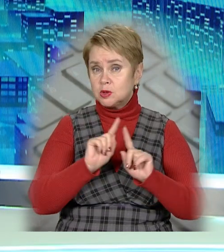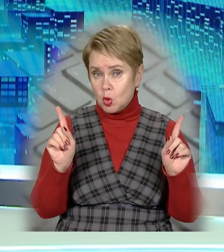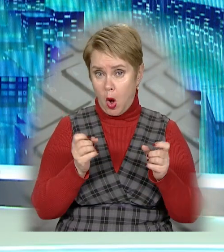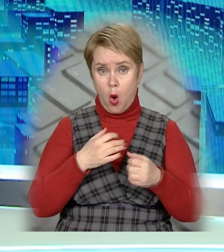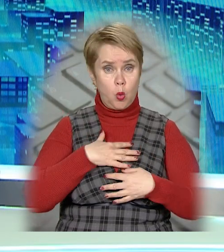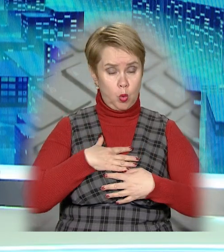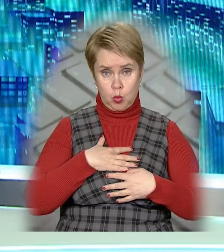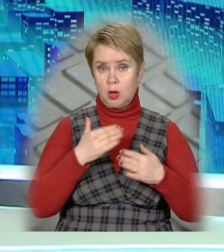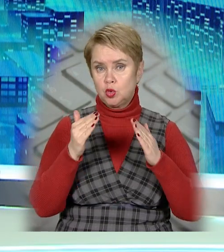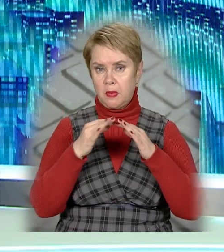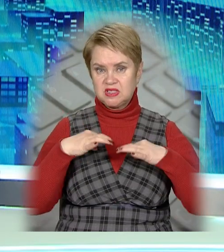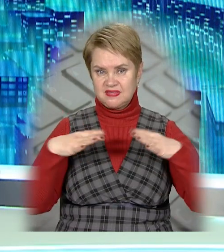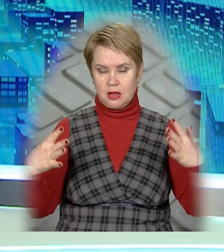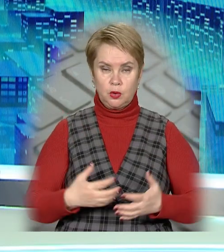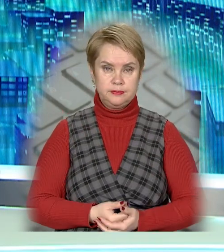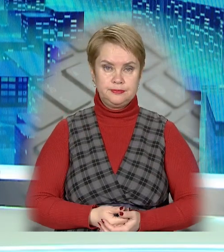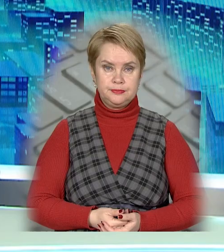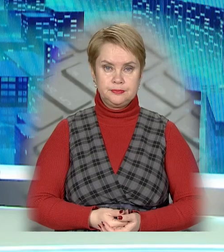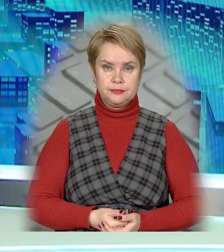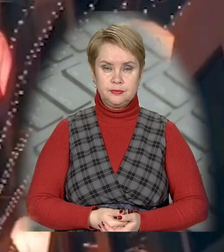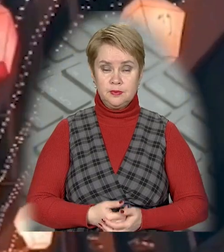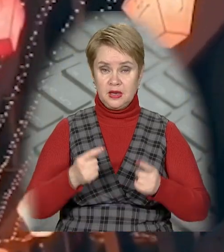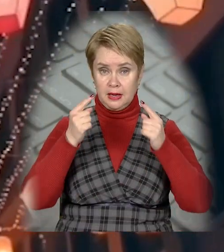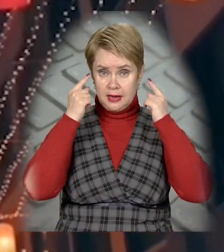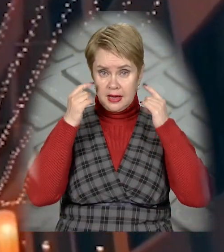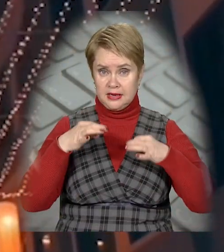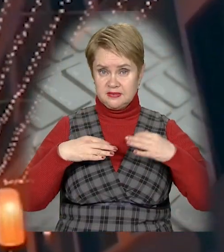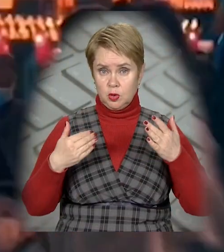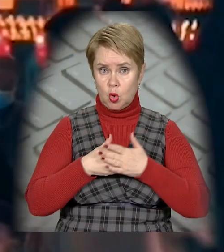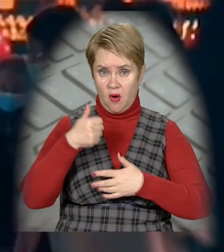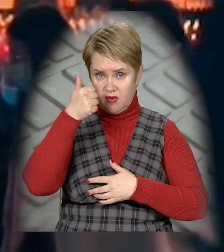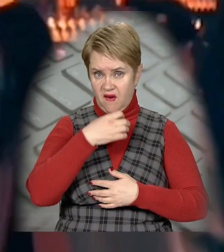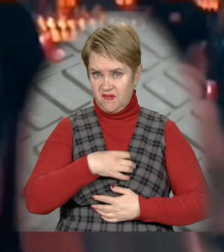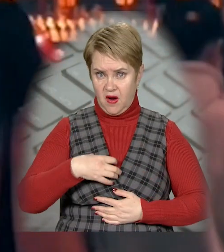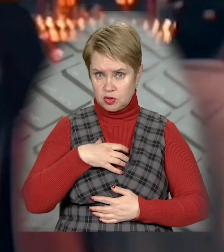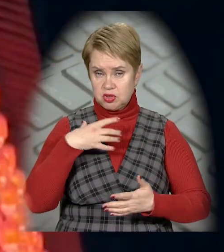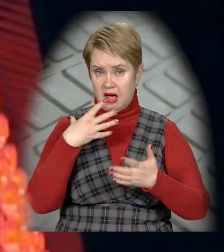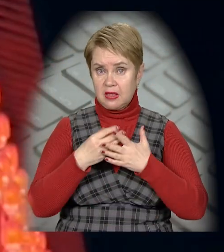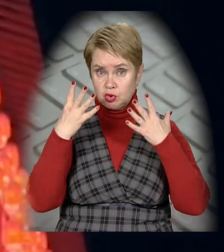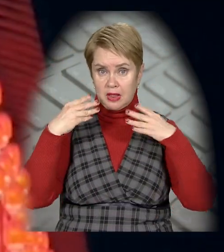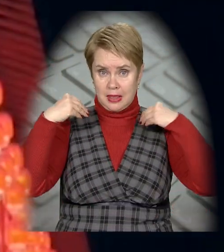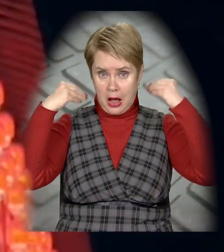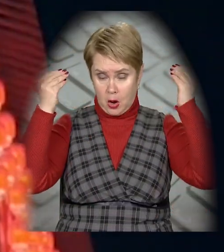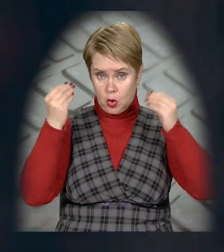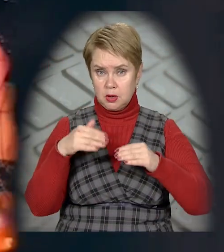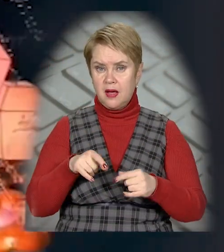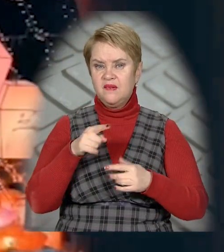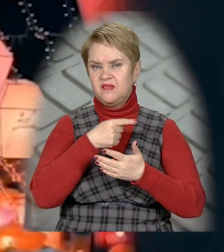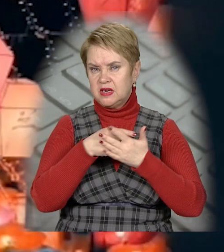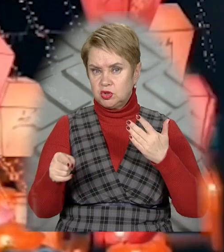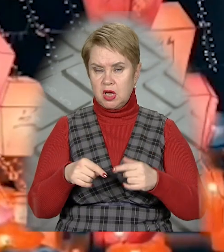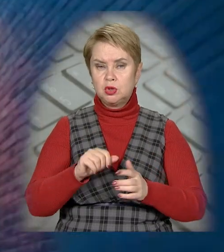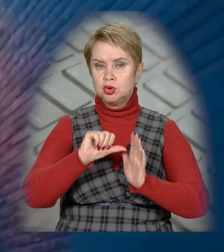екзотика, а улюблене домашнє свято. У Китаї святкування Нового року важливіше за власний день народження. Подію